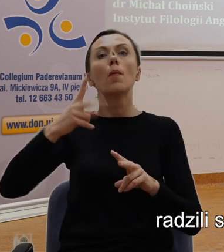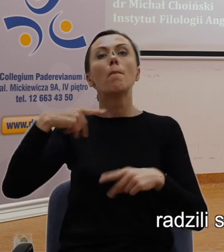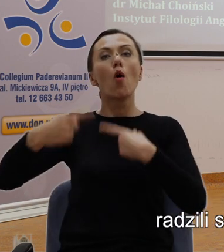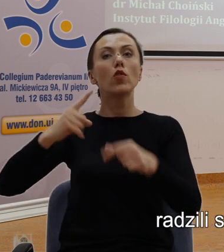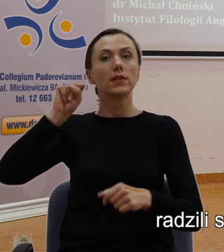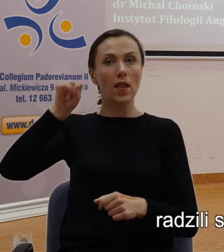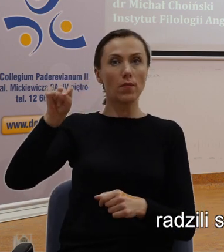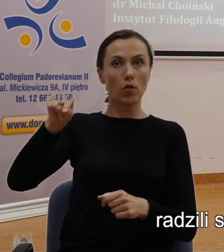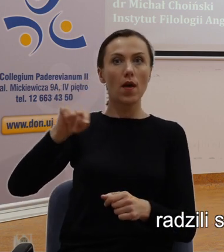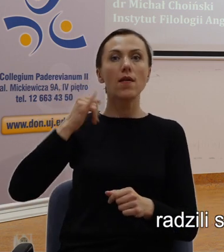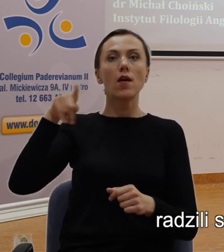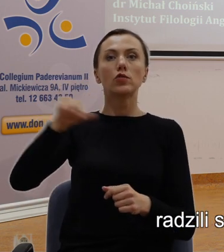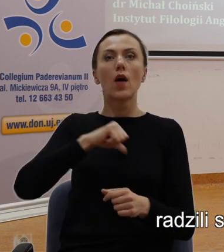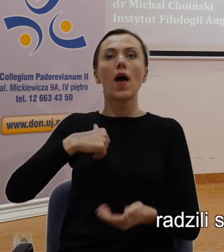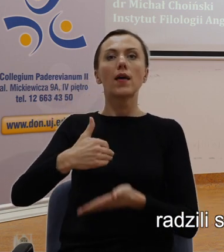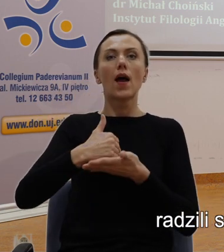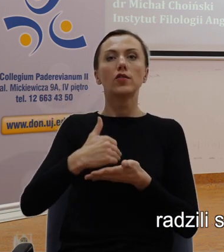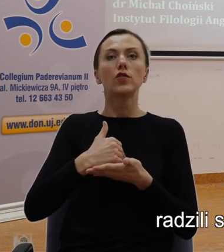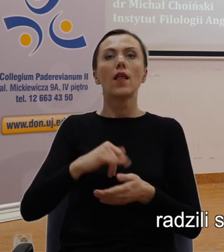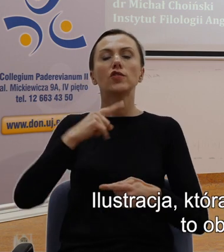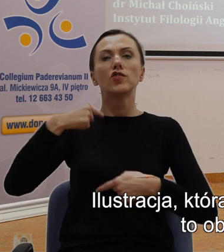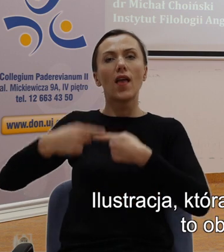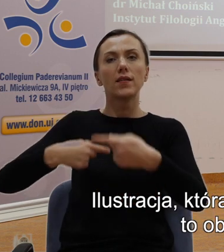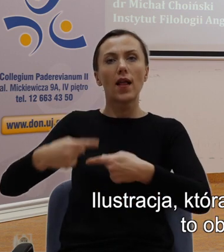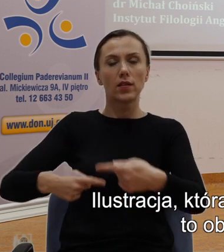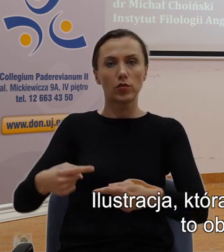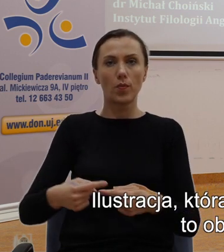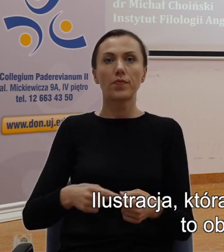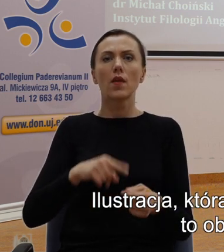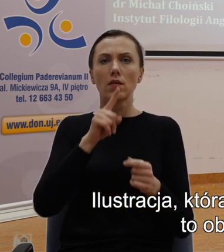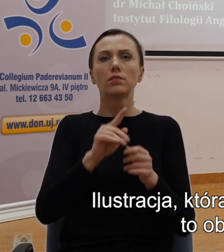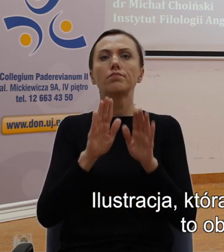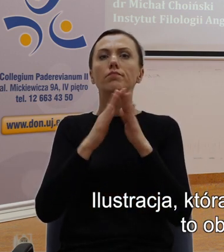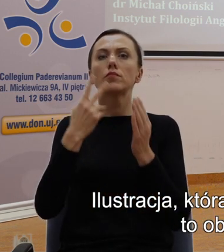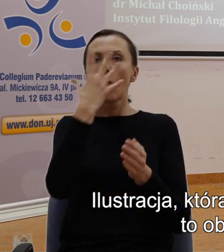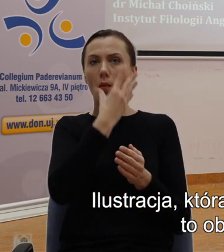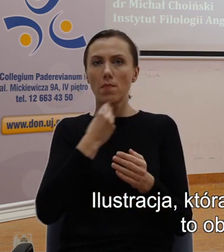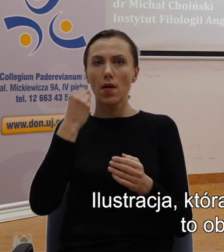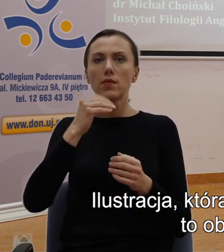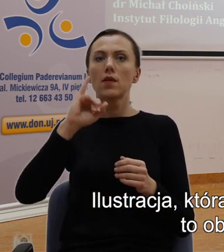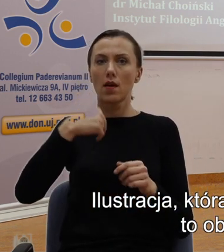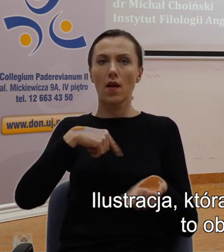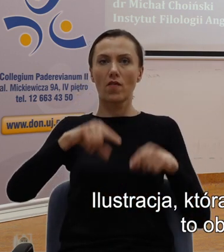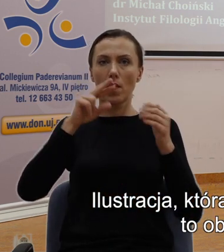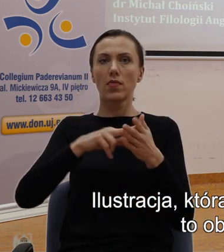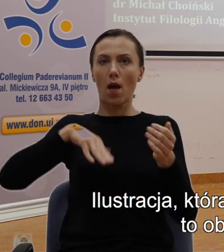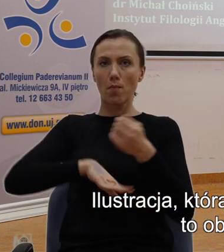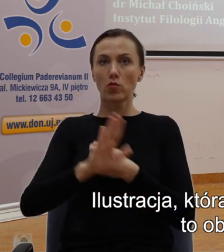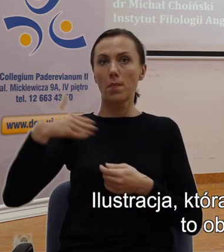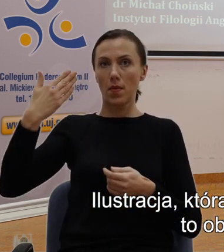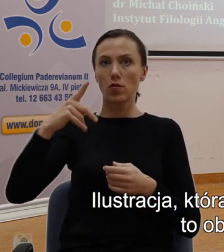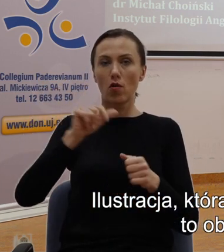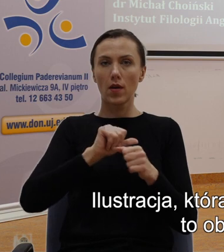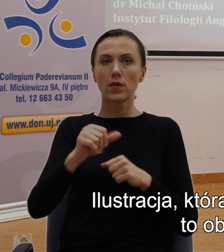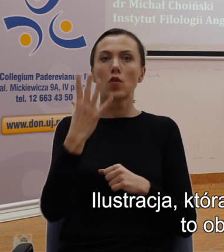sobie z trudnym dziedzictwem regionu. Ilustracja, którą wybrałem na otwierający slajd prezentacji, to obraz